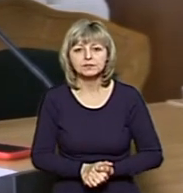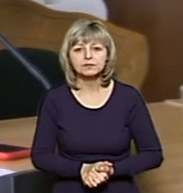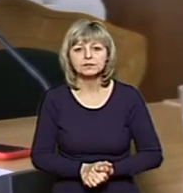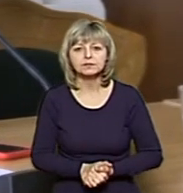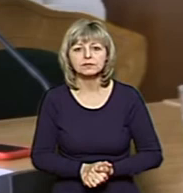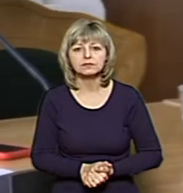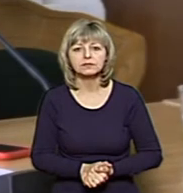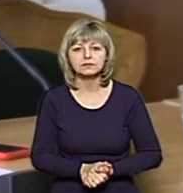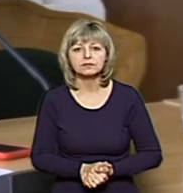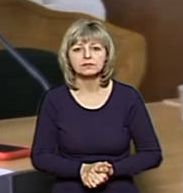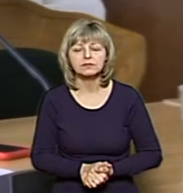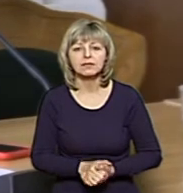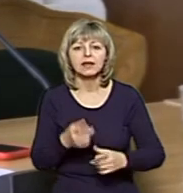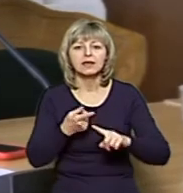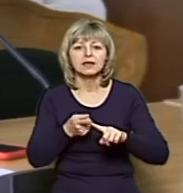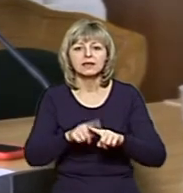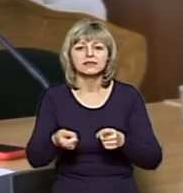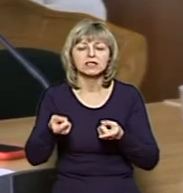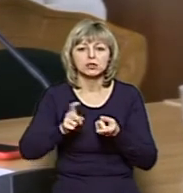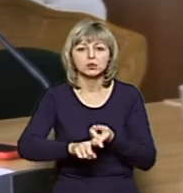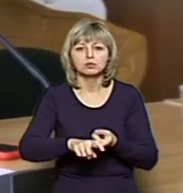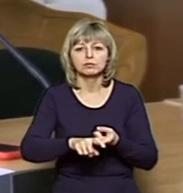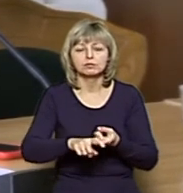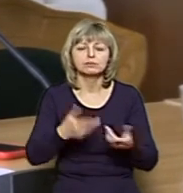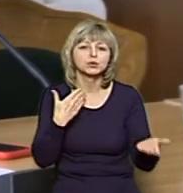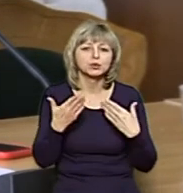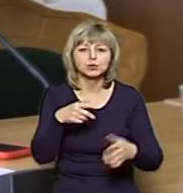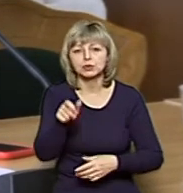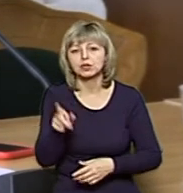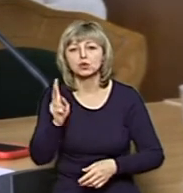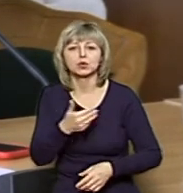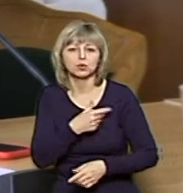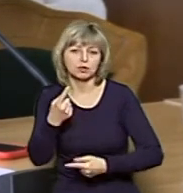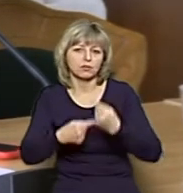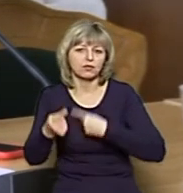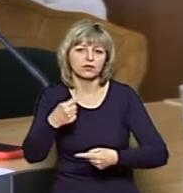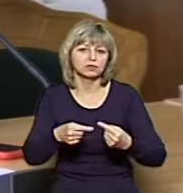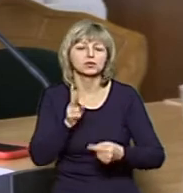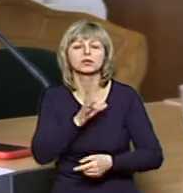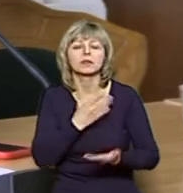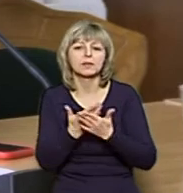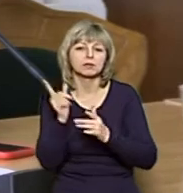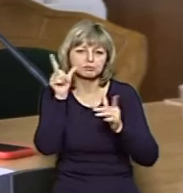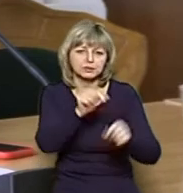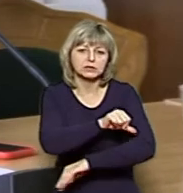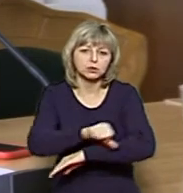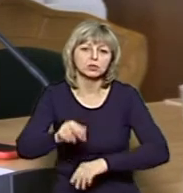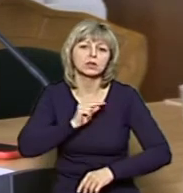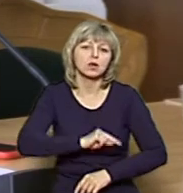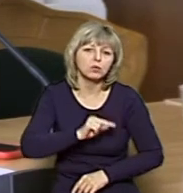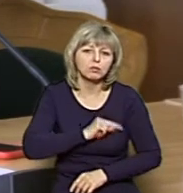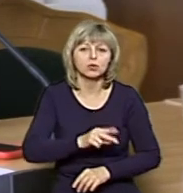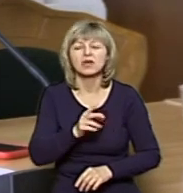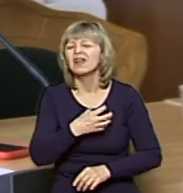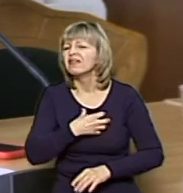Вантажний транспорт – це стосується людей, які прибувають на повернення додому. Хтось був на роботі, хтось ще десь. Всі, хто перетинають кордон,